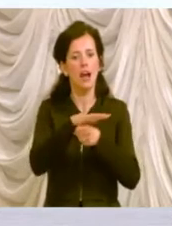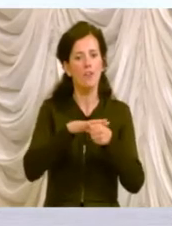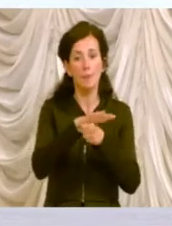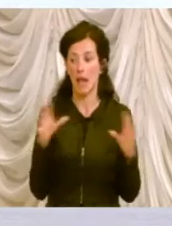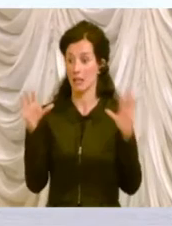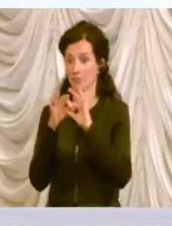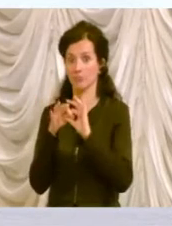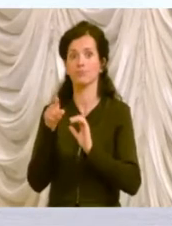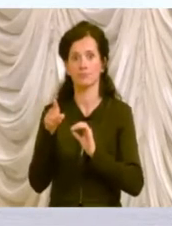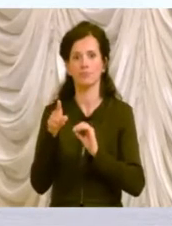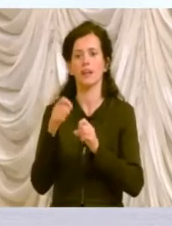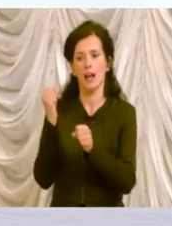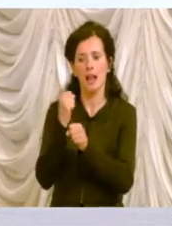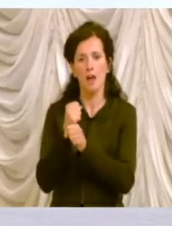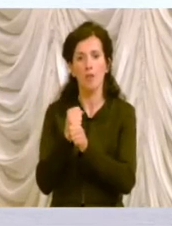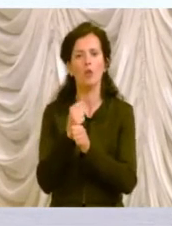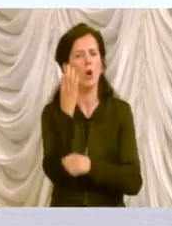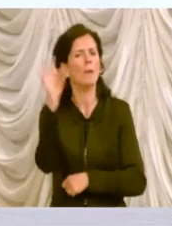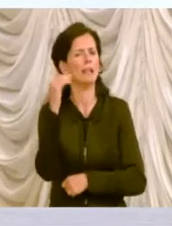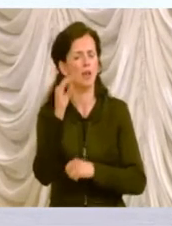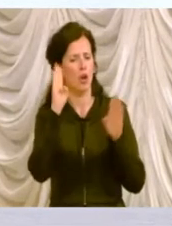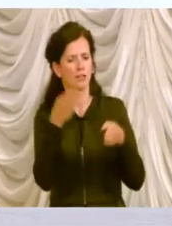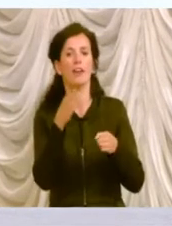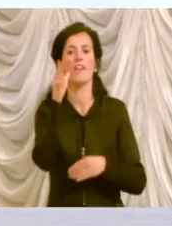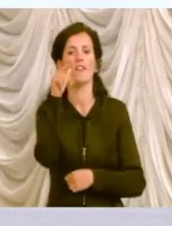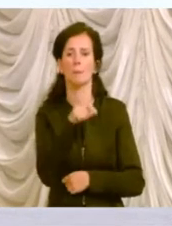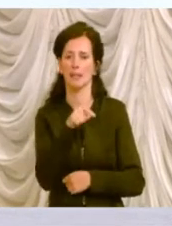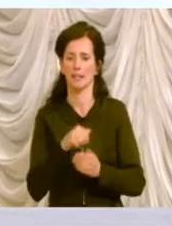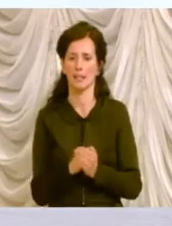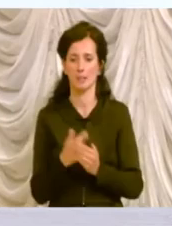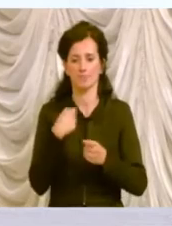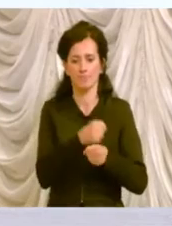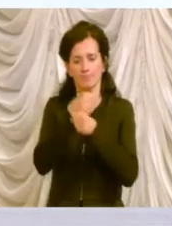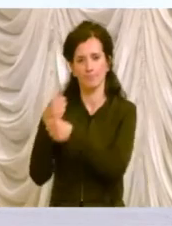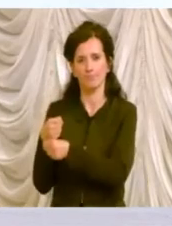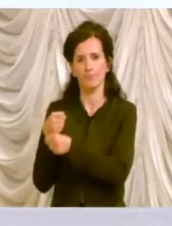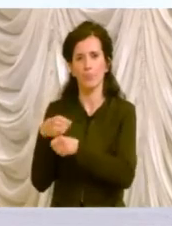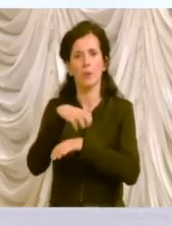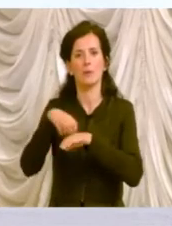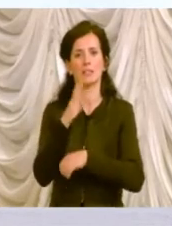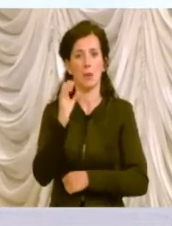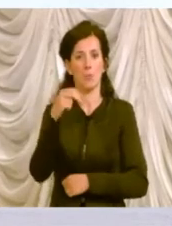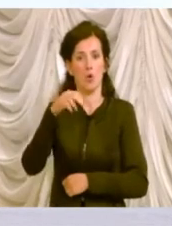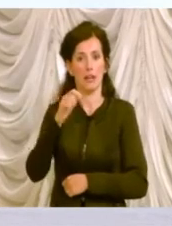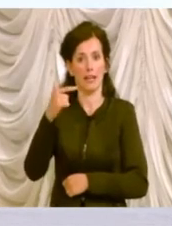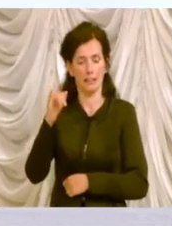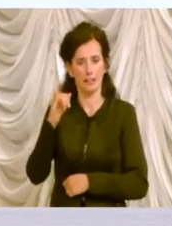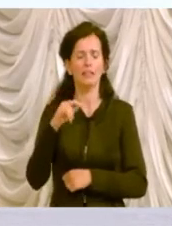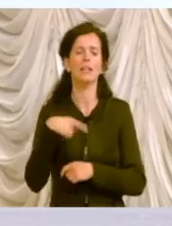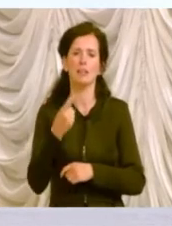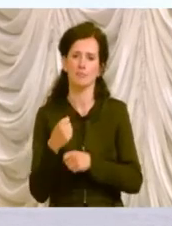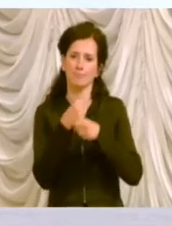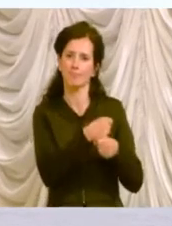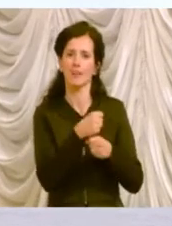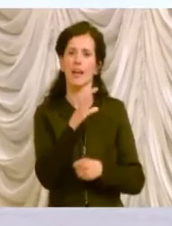lavoro, in particolare quello femminile. Do subito la parola alla Ministra Bonetti e poi alla Ministra Catalfo perché